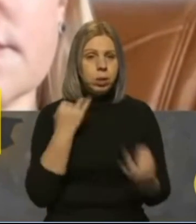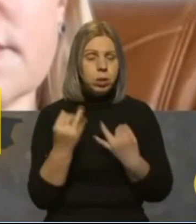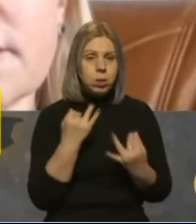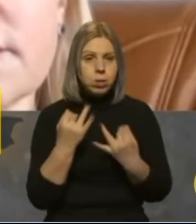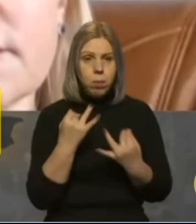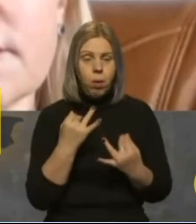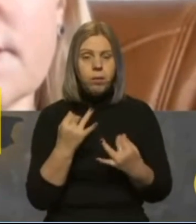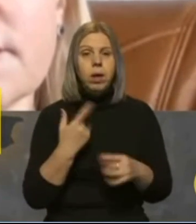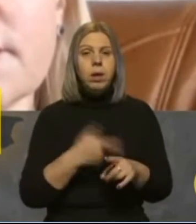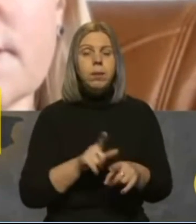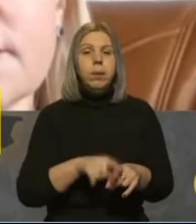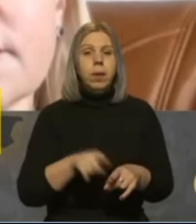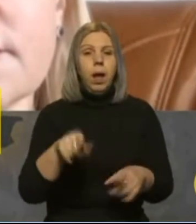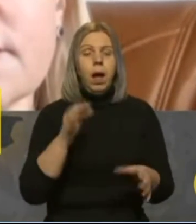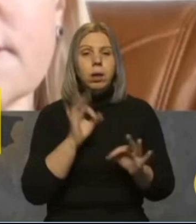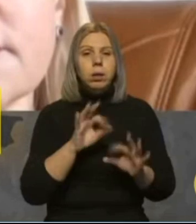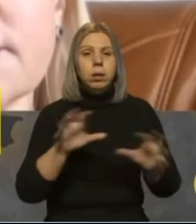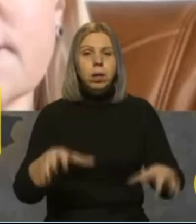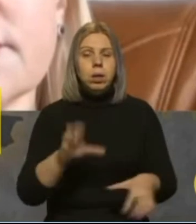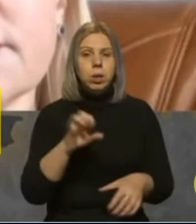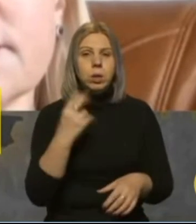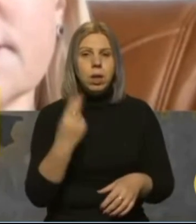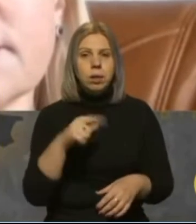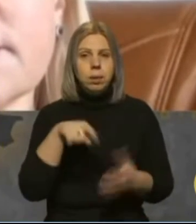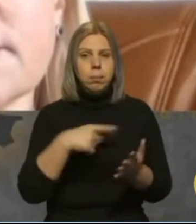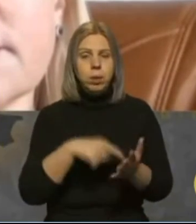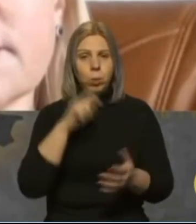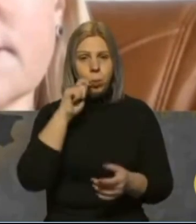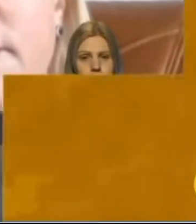розмови. Оксана Прода, радниця голови Асоціації міст України.